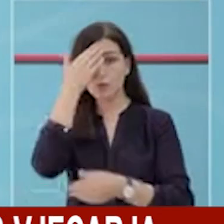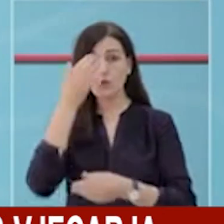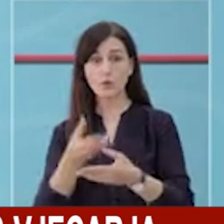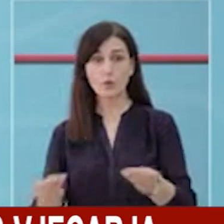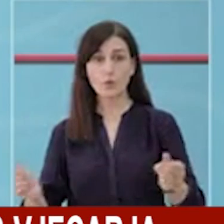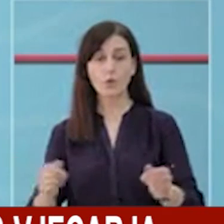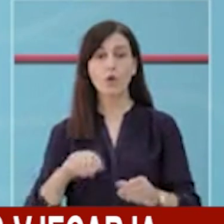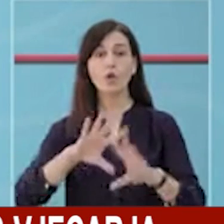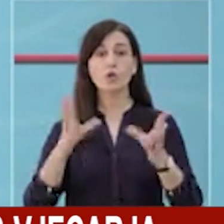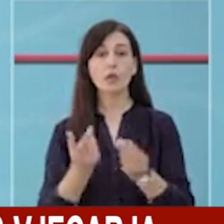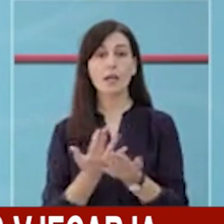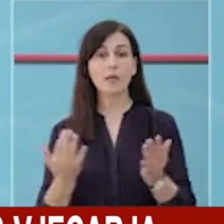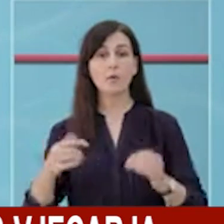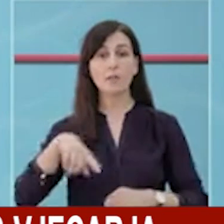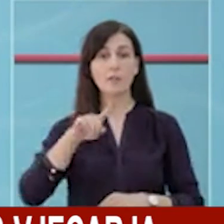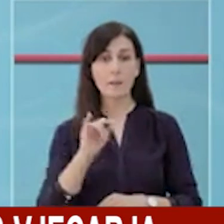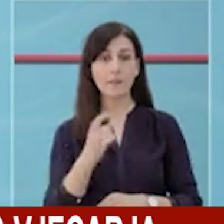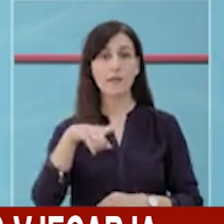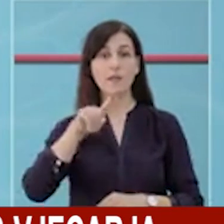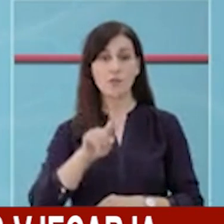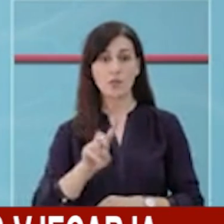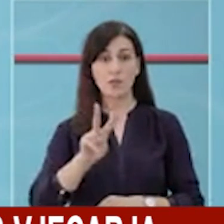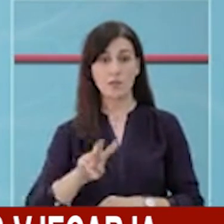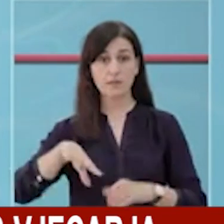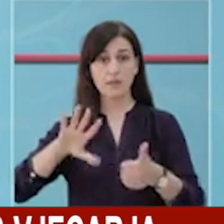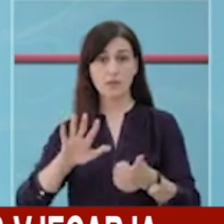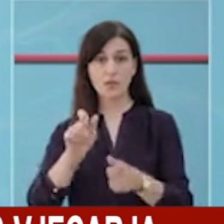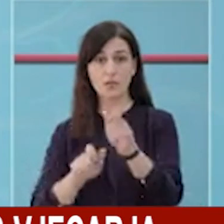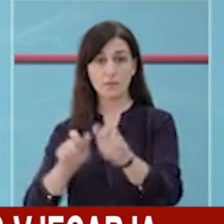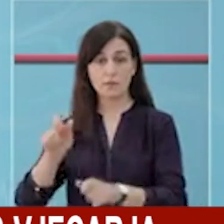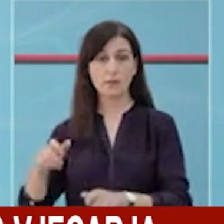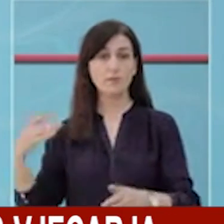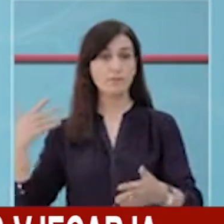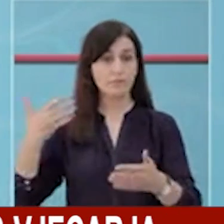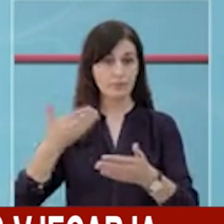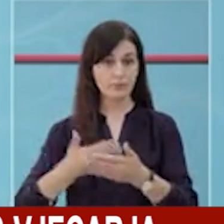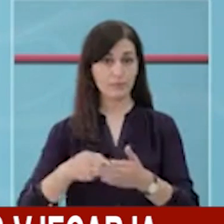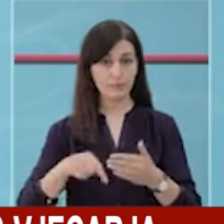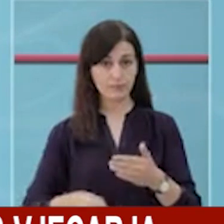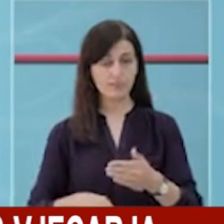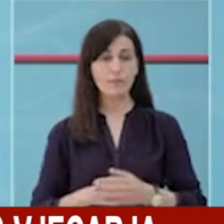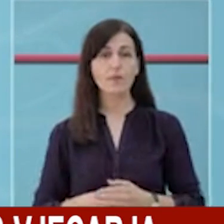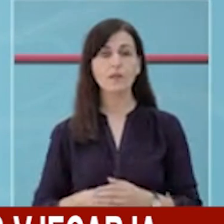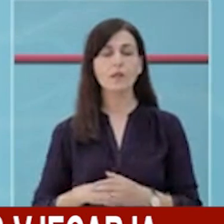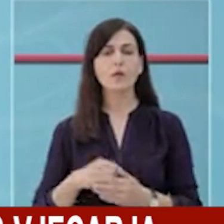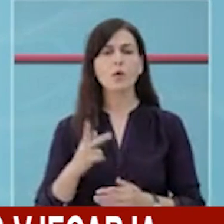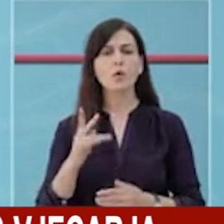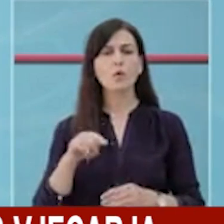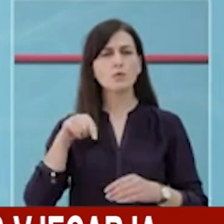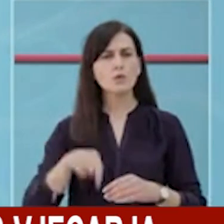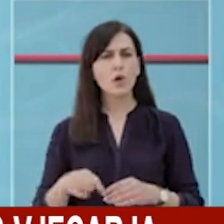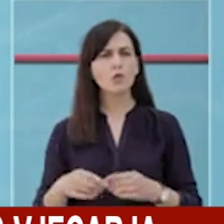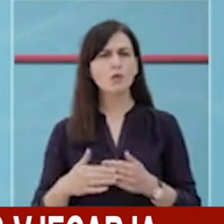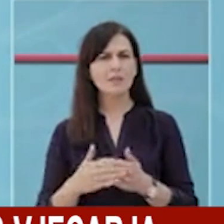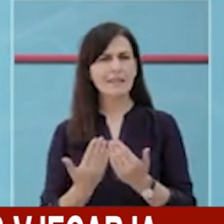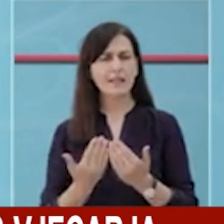duke e quar në 1126 numrin e të shëruarve që nga fillimi epidemis. Shpërndarja geografike